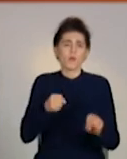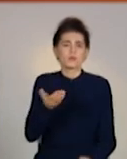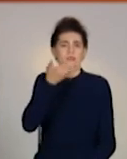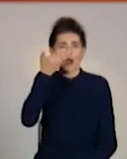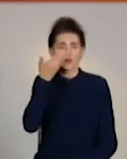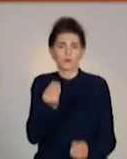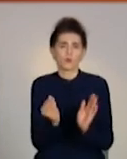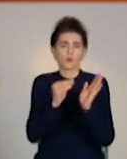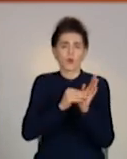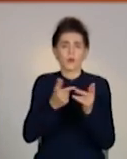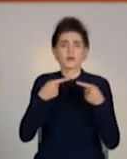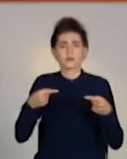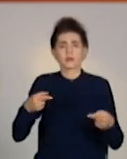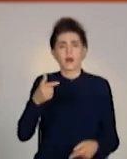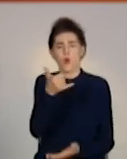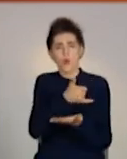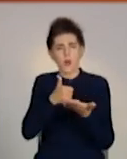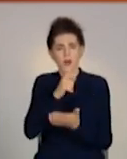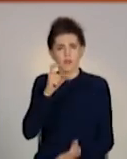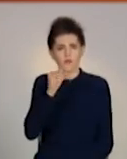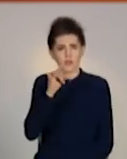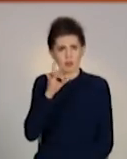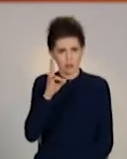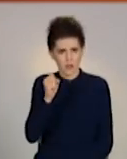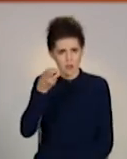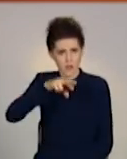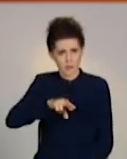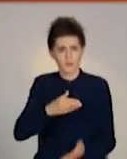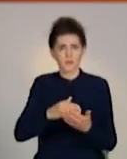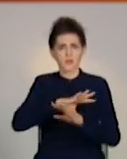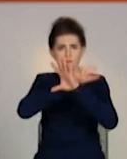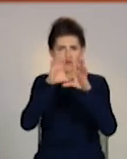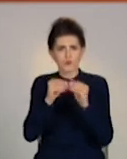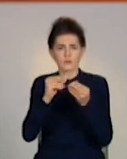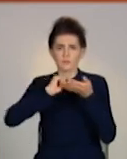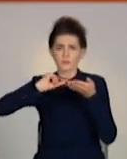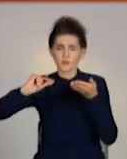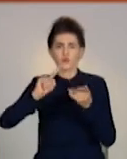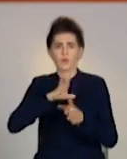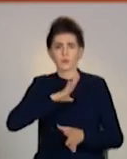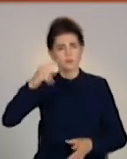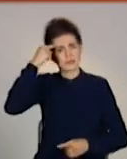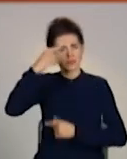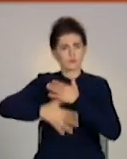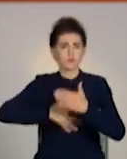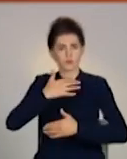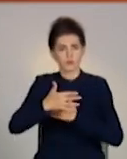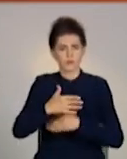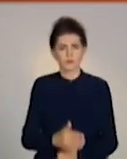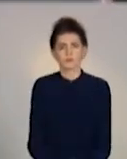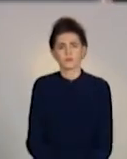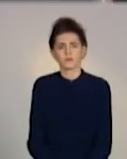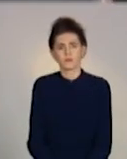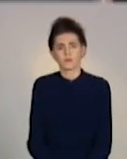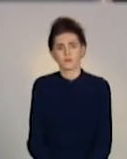кілька крапель ефірної олії. Пляшку готової суміші обов'язково треба підписати, аби не переплутати з чимось іншим.